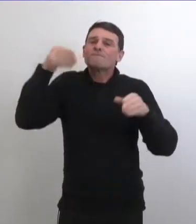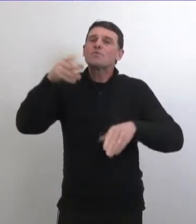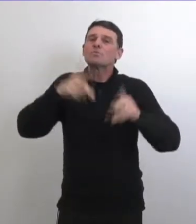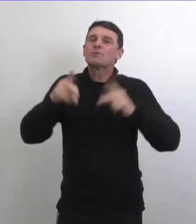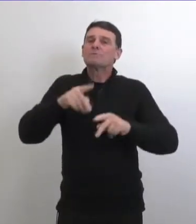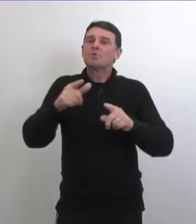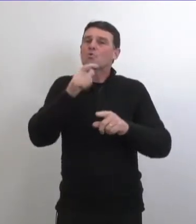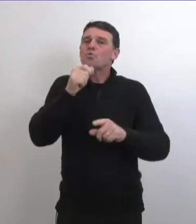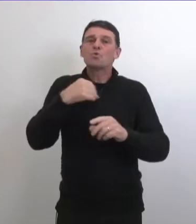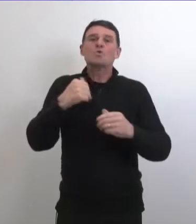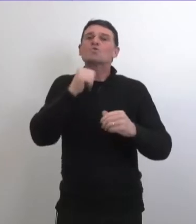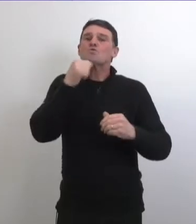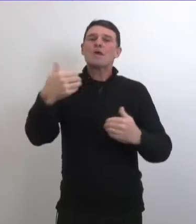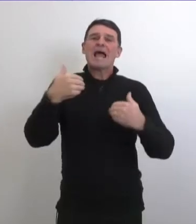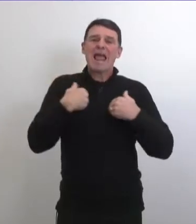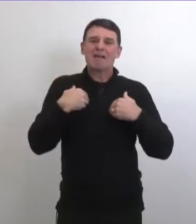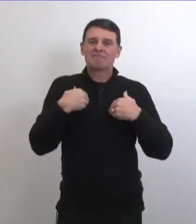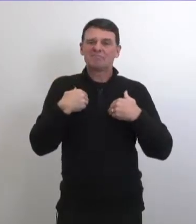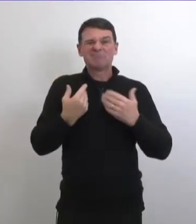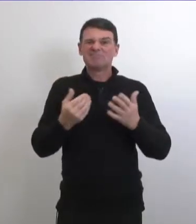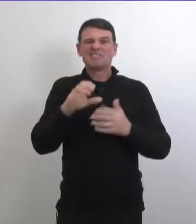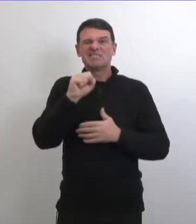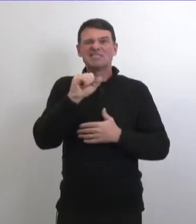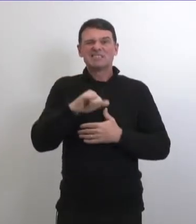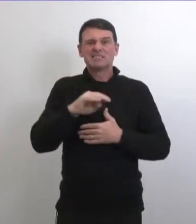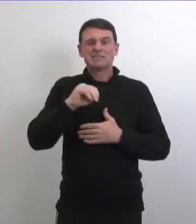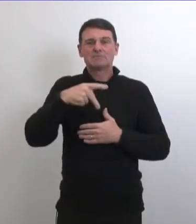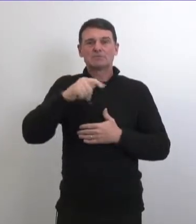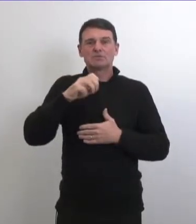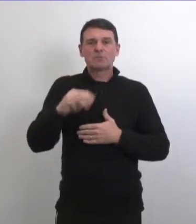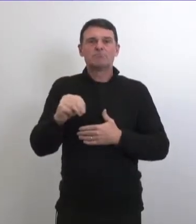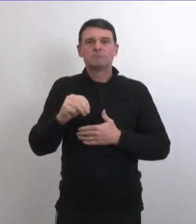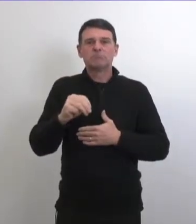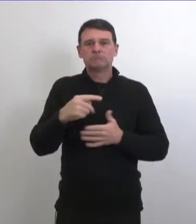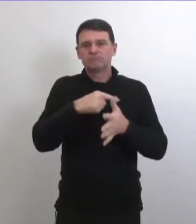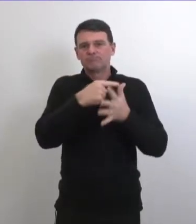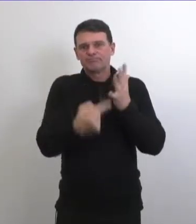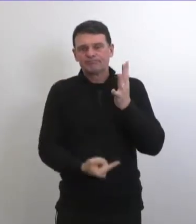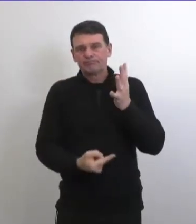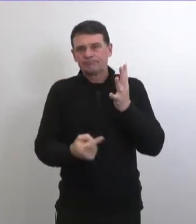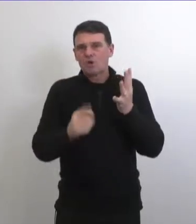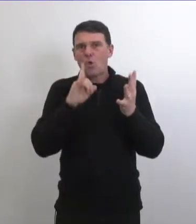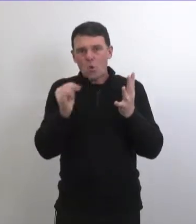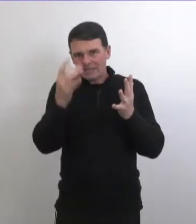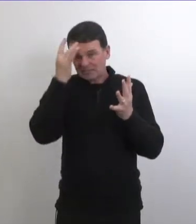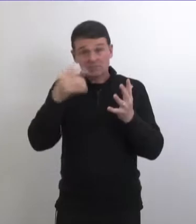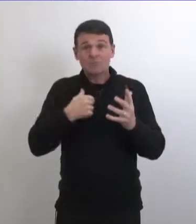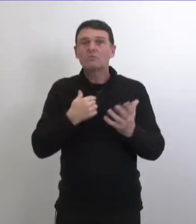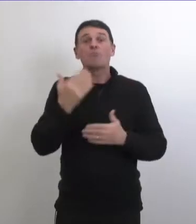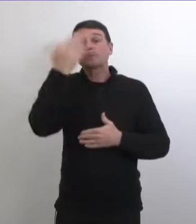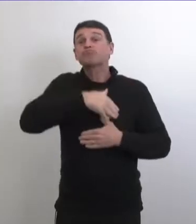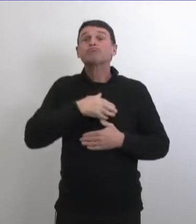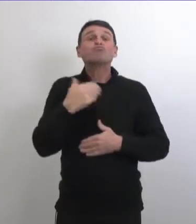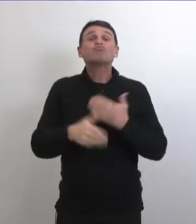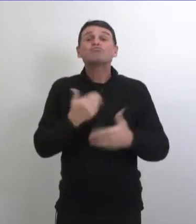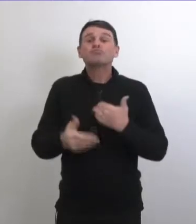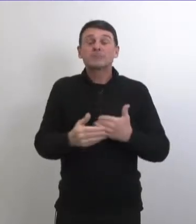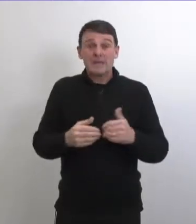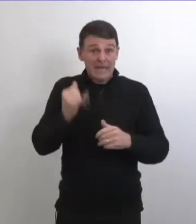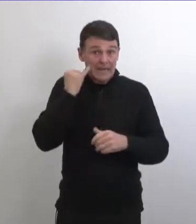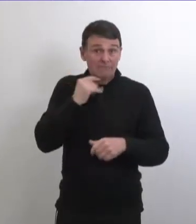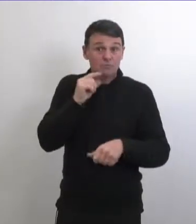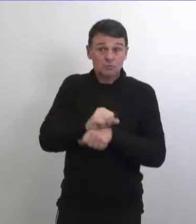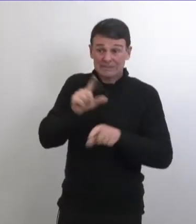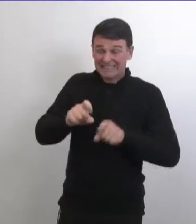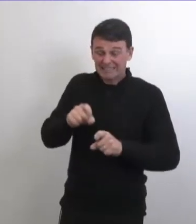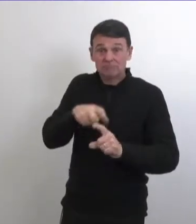être du ce qu'on appelle du dépistage asymptomatique et une fois qu'on aura fini ce projet pilote on aura des meilleurs renseignements qui